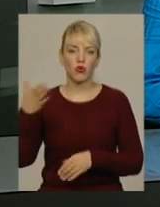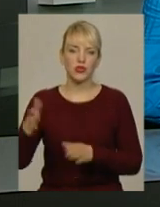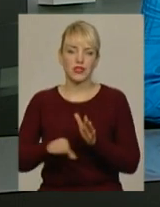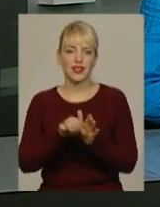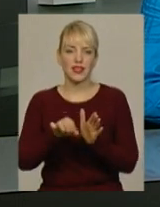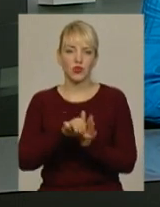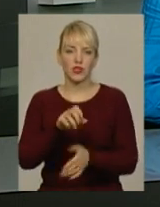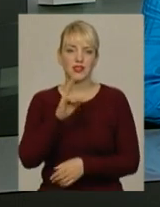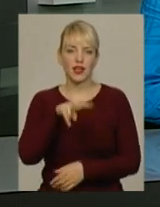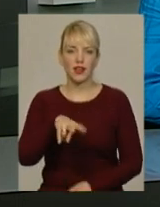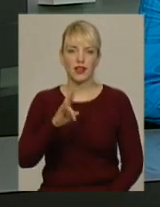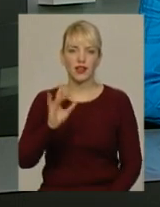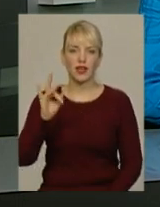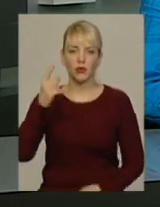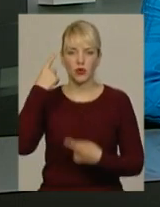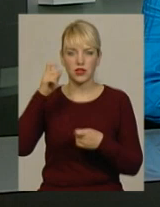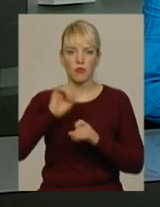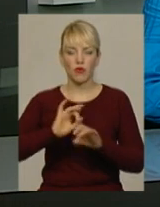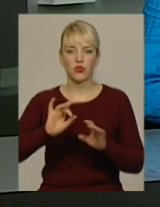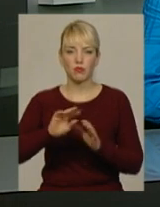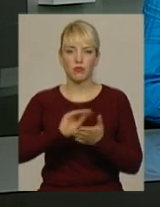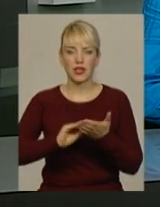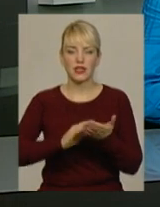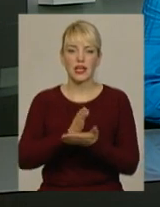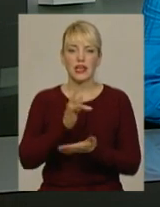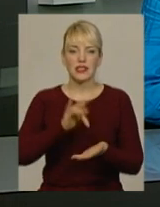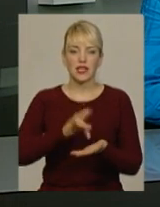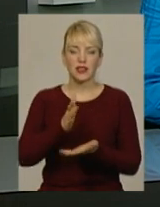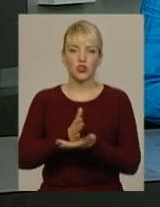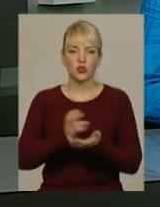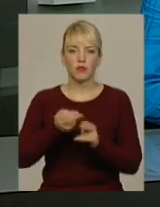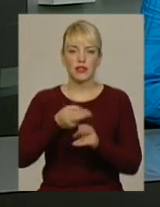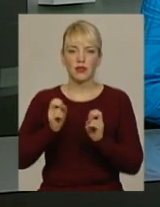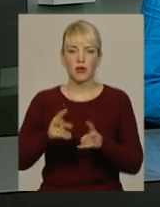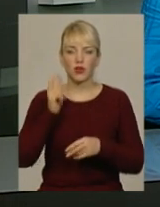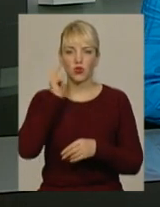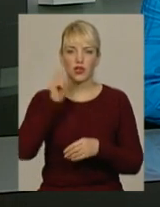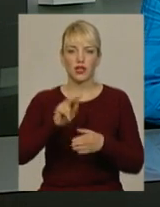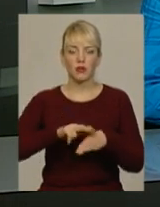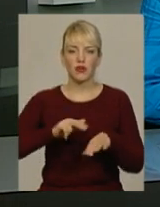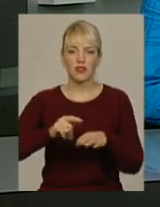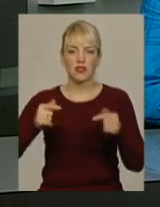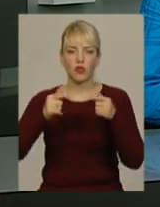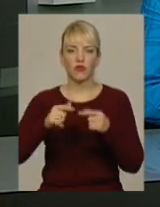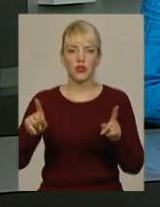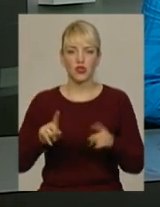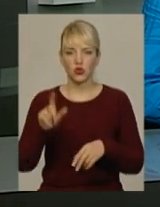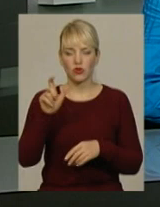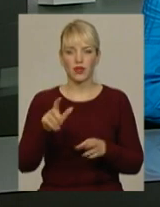на боці терористів ЛНР. Про це повідомляє прес-центр Служби безпеки України. Правоохоронці встановили, що чоловік